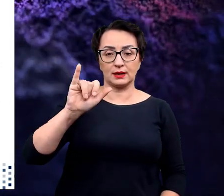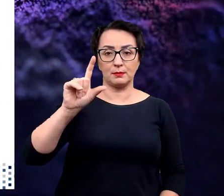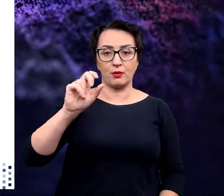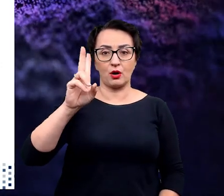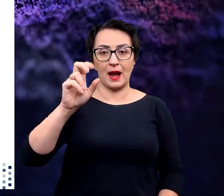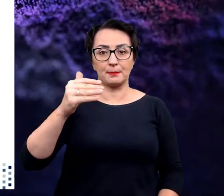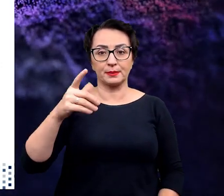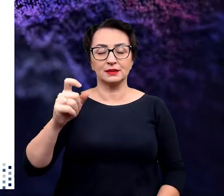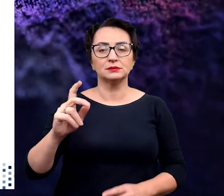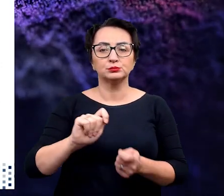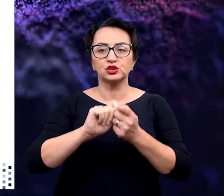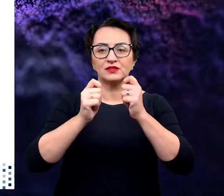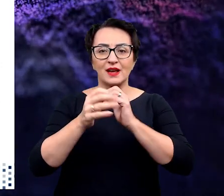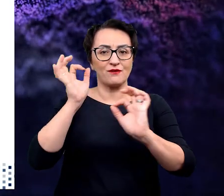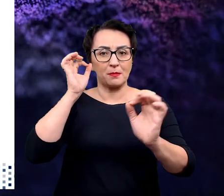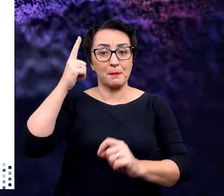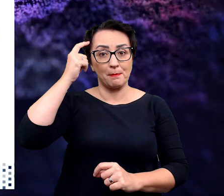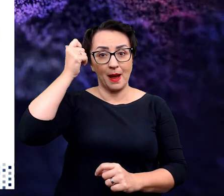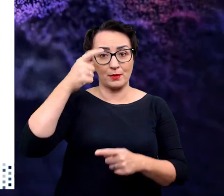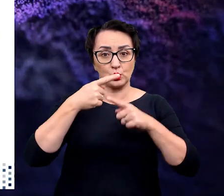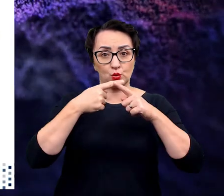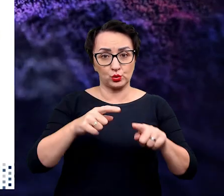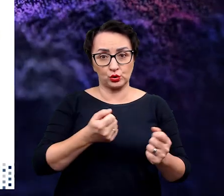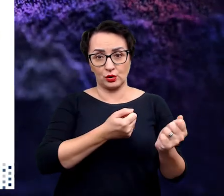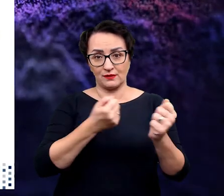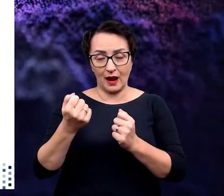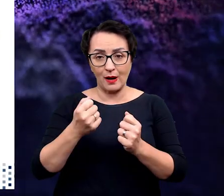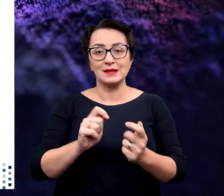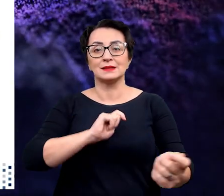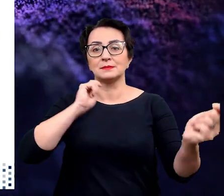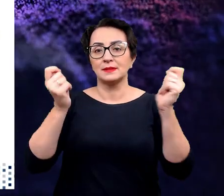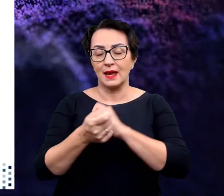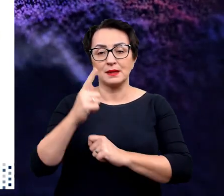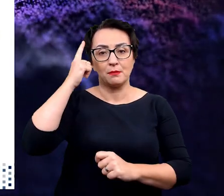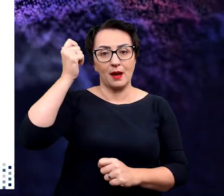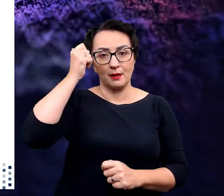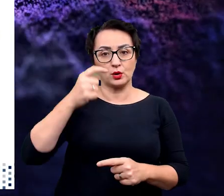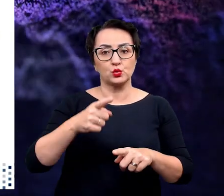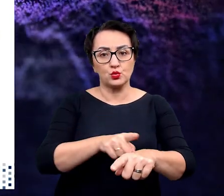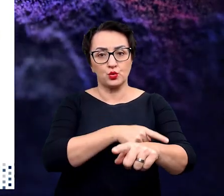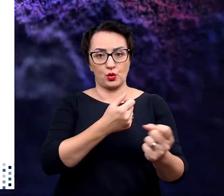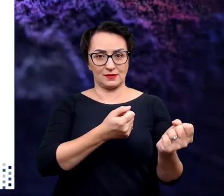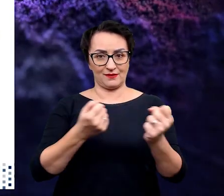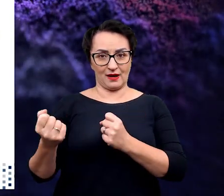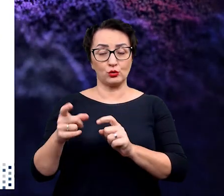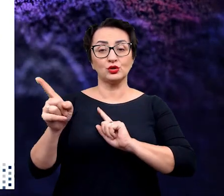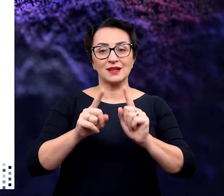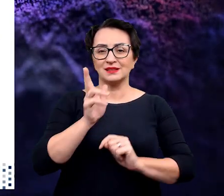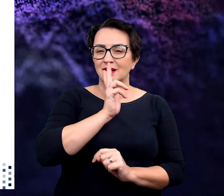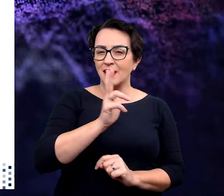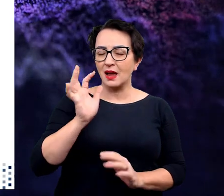przetwarza informacje w pamięci krótkotrwałej i przeobraża ją w pamięć długotrwałą.